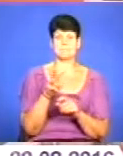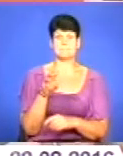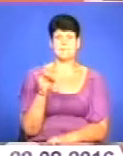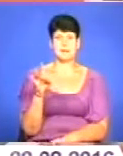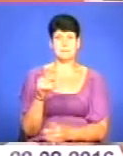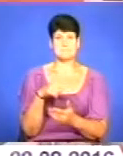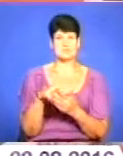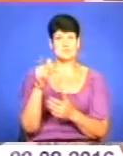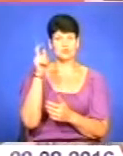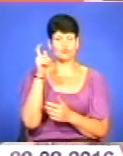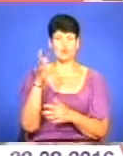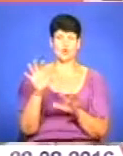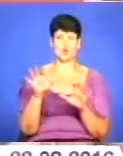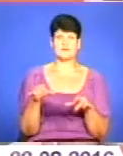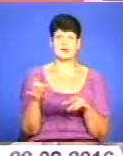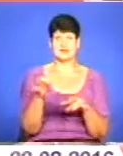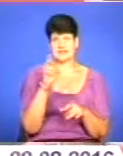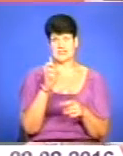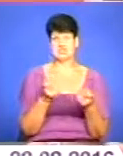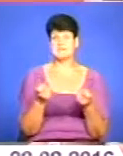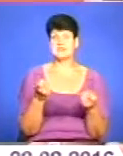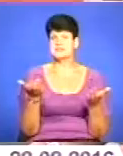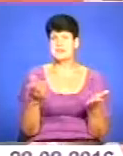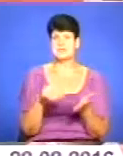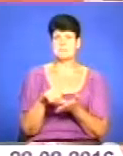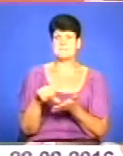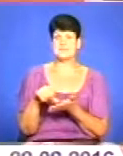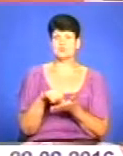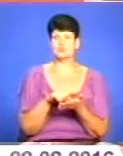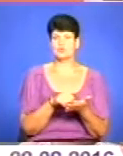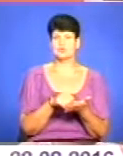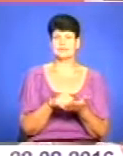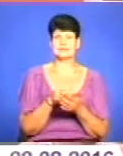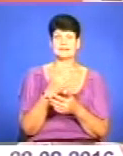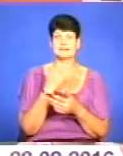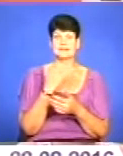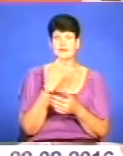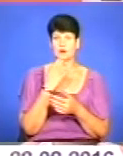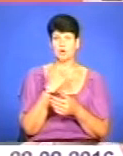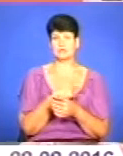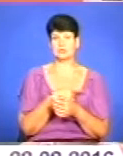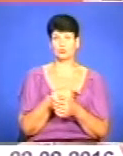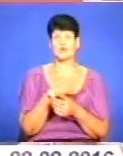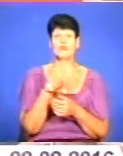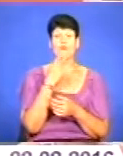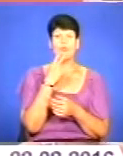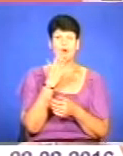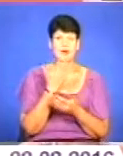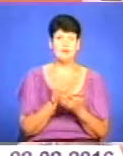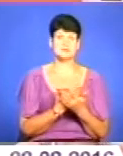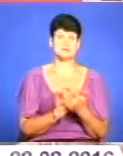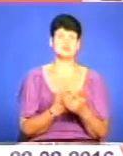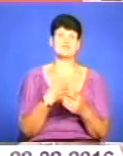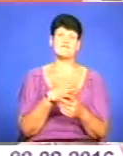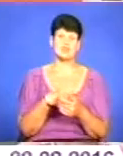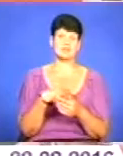Чортково, і голова райдержадміністрації, та й присутність народних депутатів, я думаю, показала, що це важливе